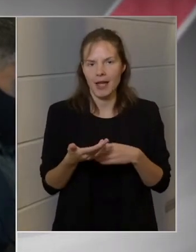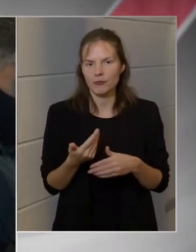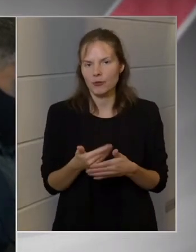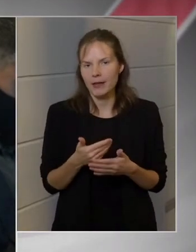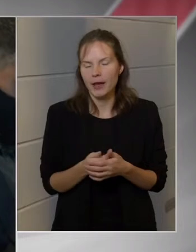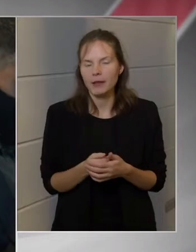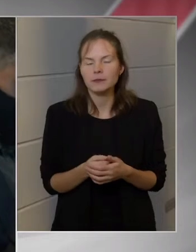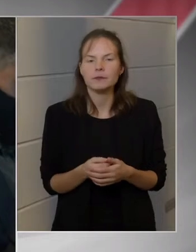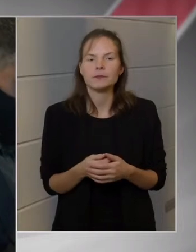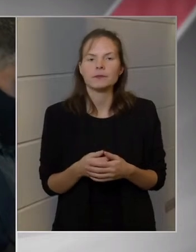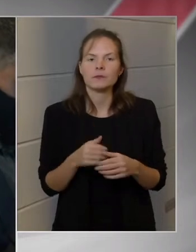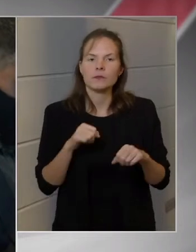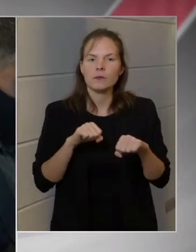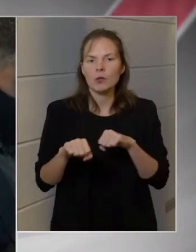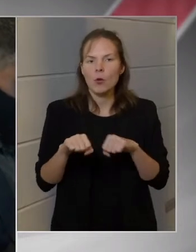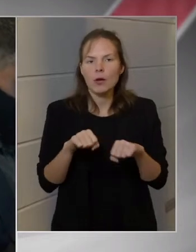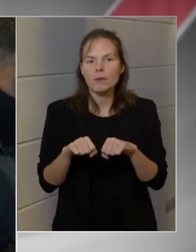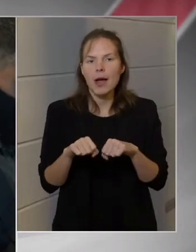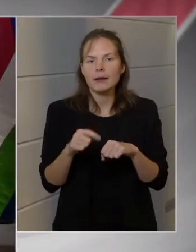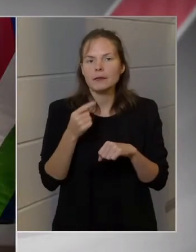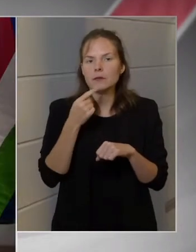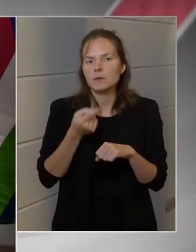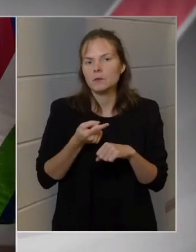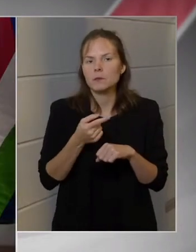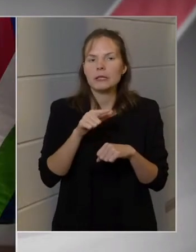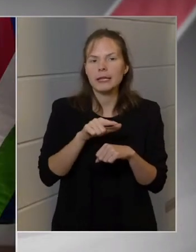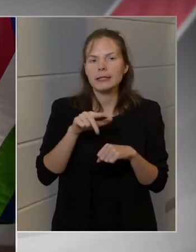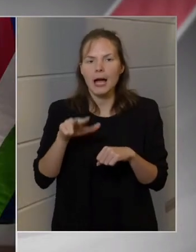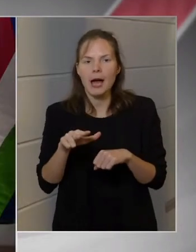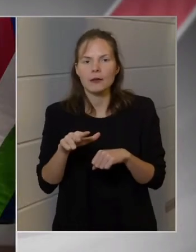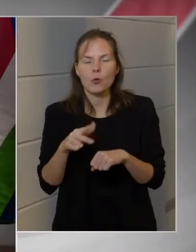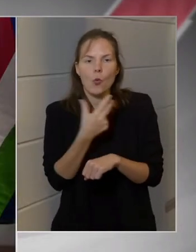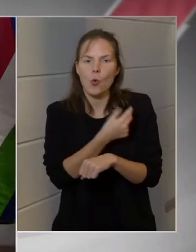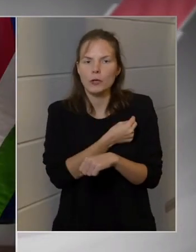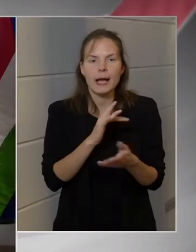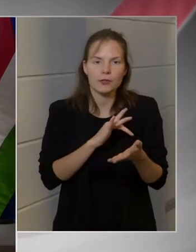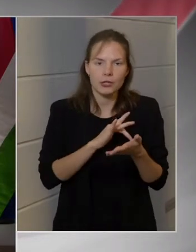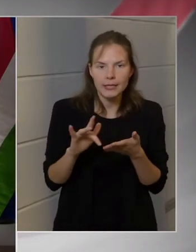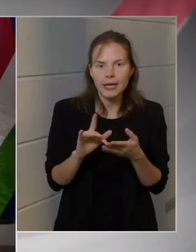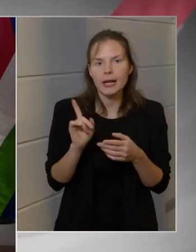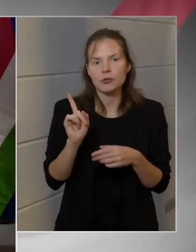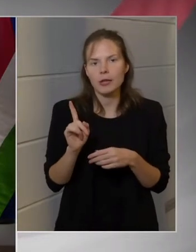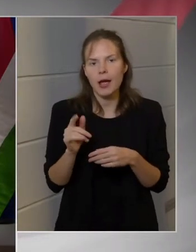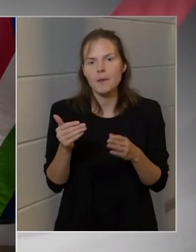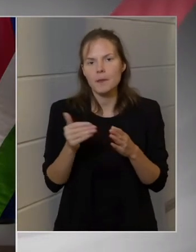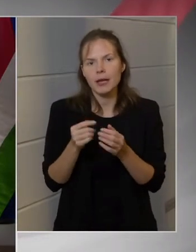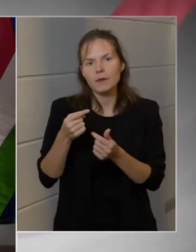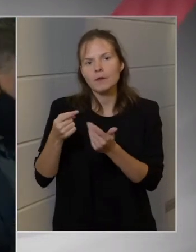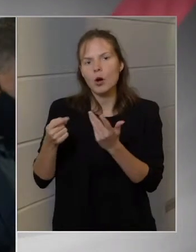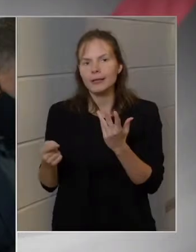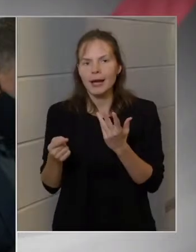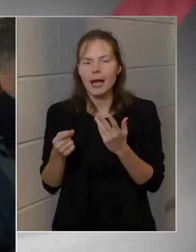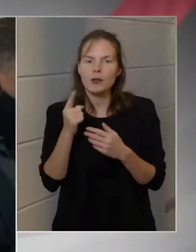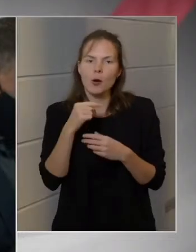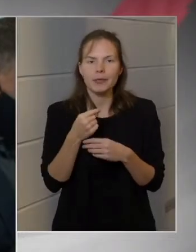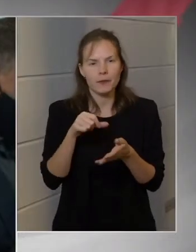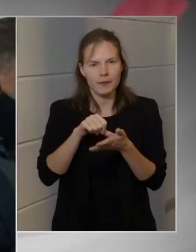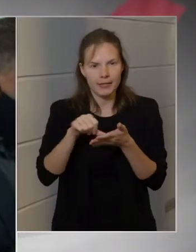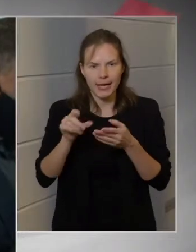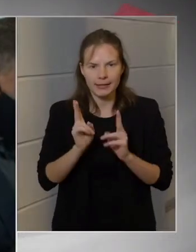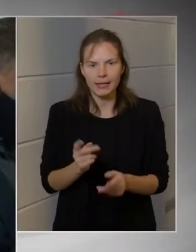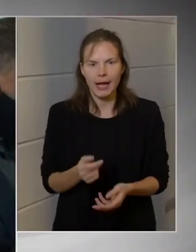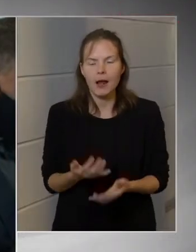oltást ingyenesített, de még van jó pár, amiért fizetni kell. Most, hogy